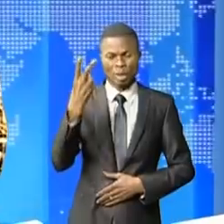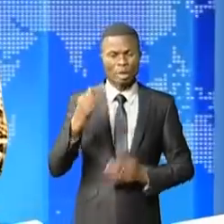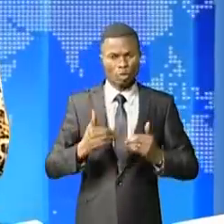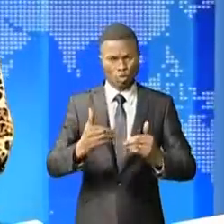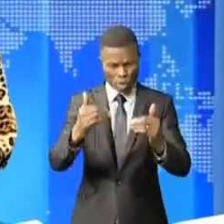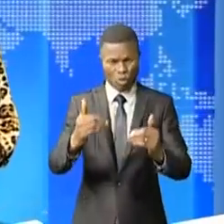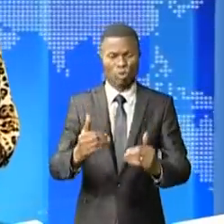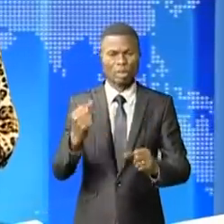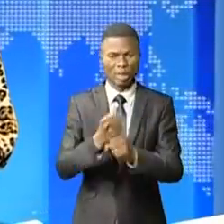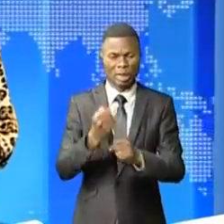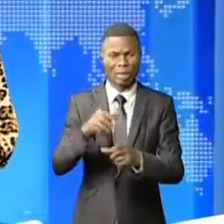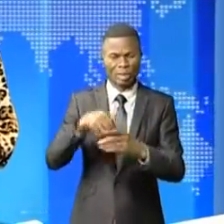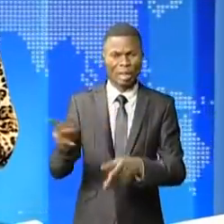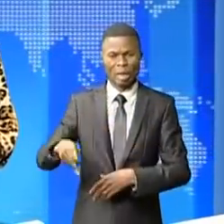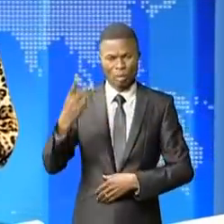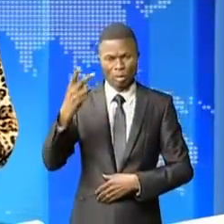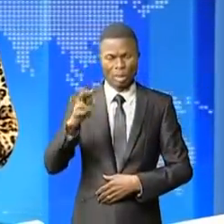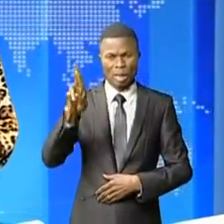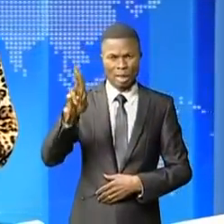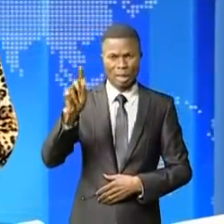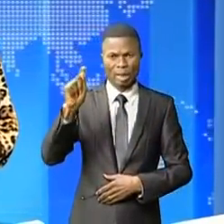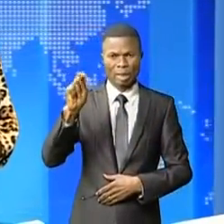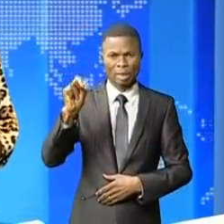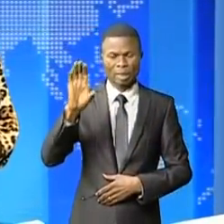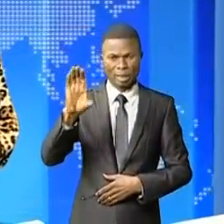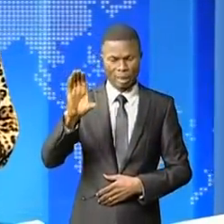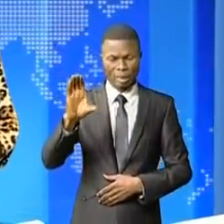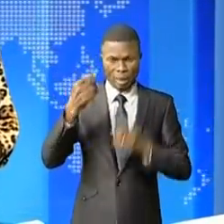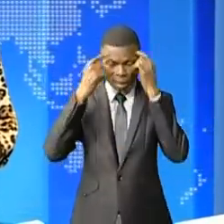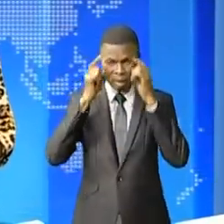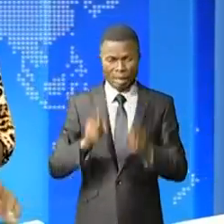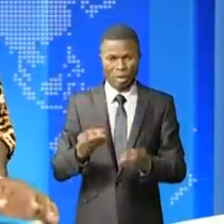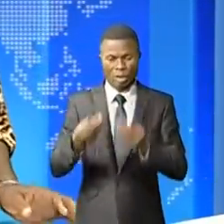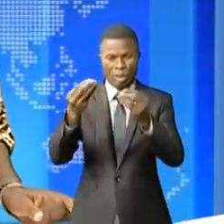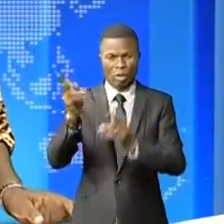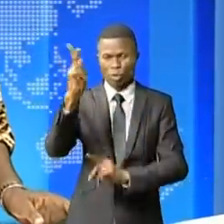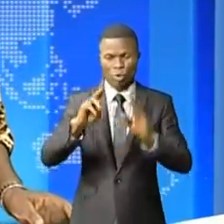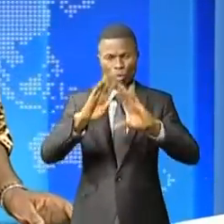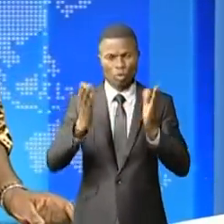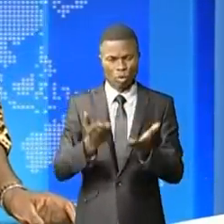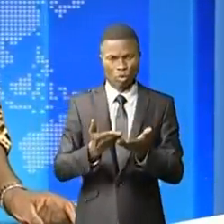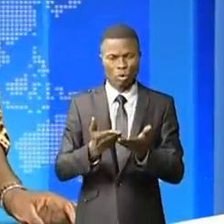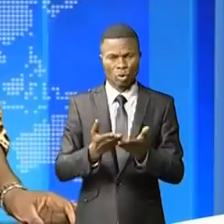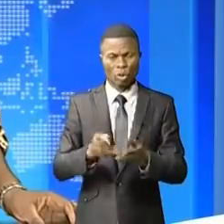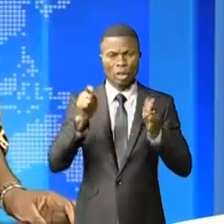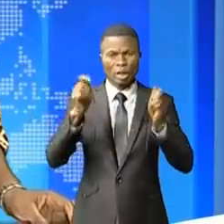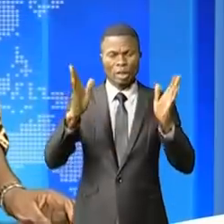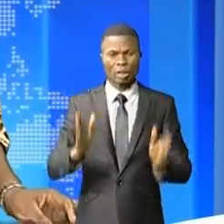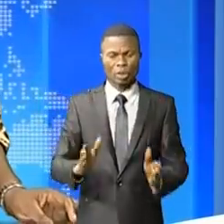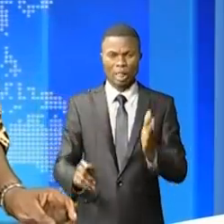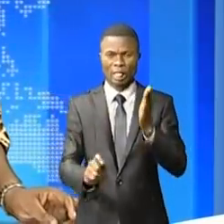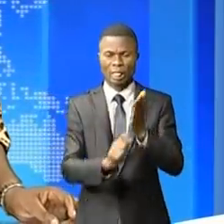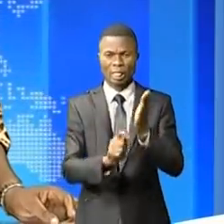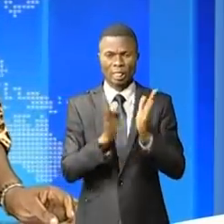La radio-télévision nationale congolaise tient à offrir au public congolais des journalistes et